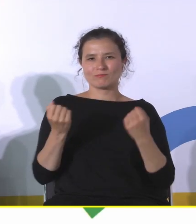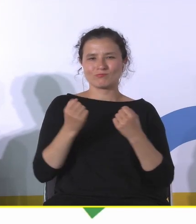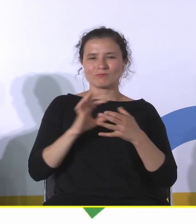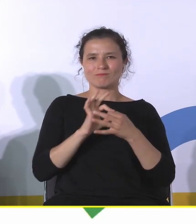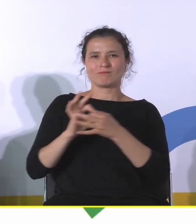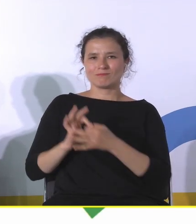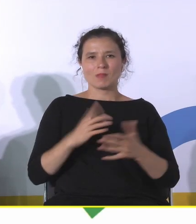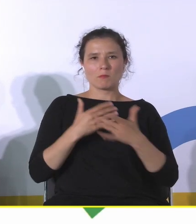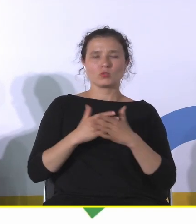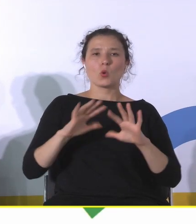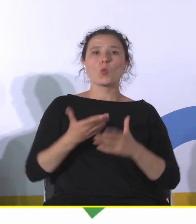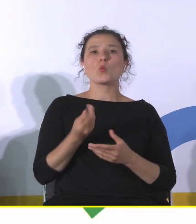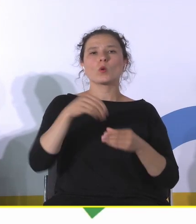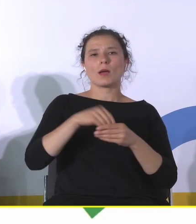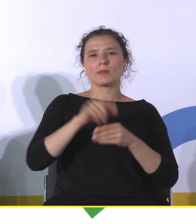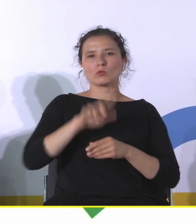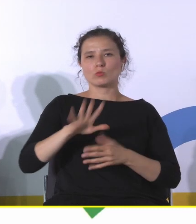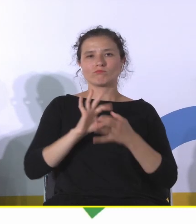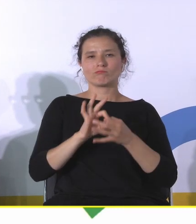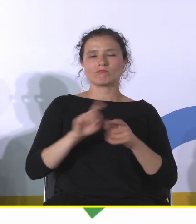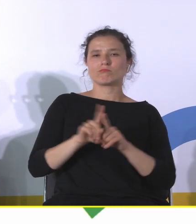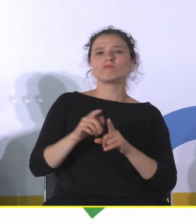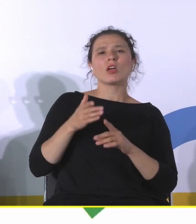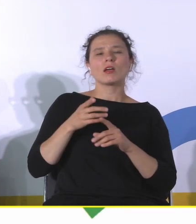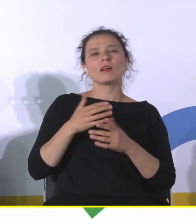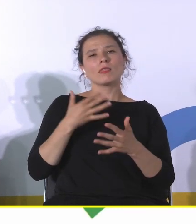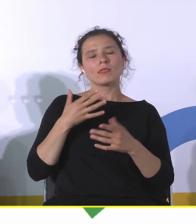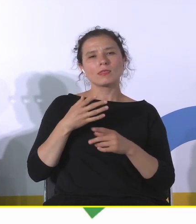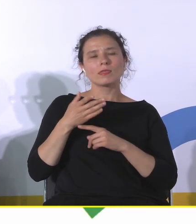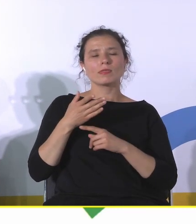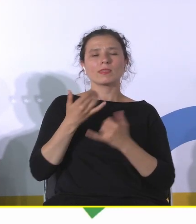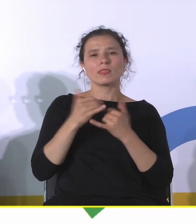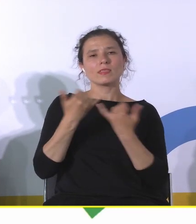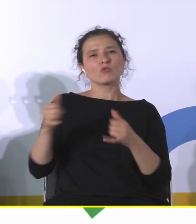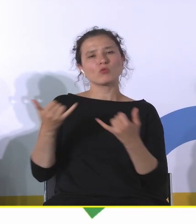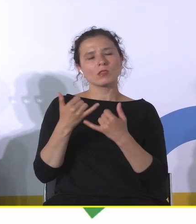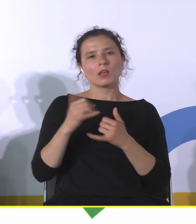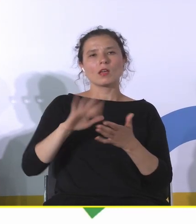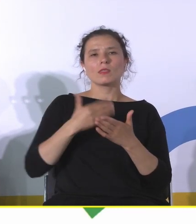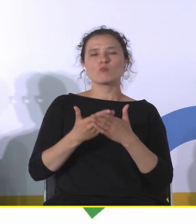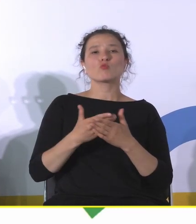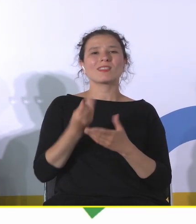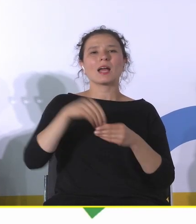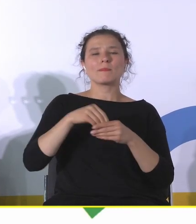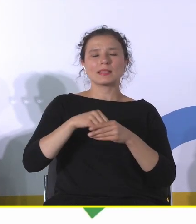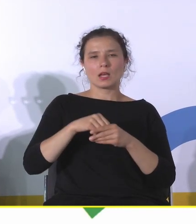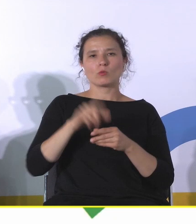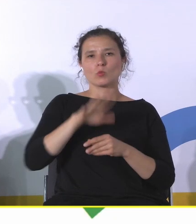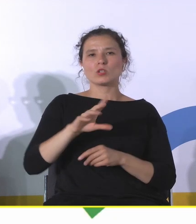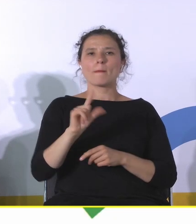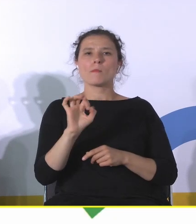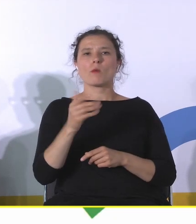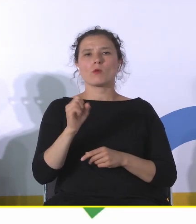społeczny wiążący, ale też te dalsze, czyli kapitał społeczny pomostowy, że może być odzwierciedleniem i